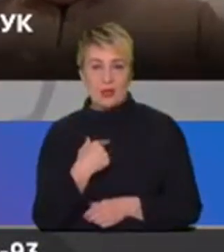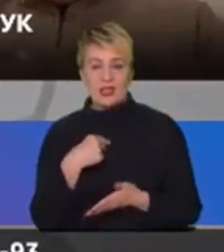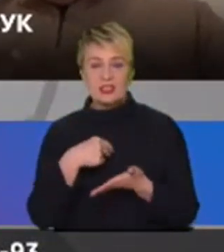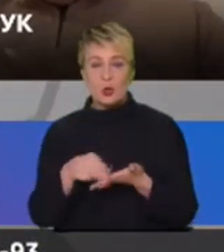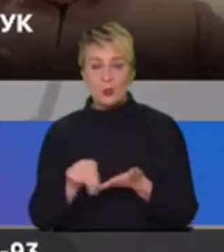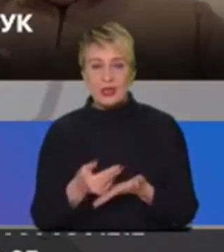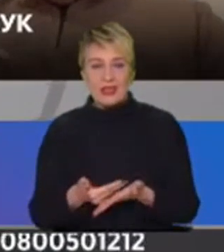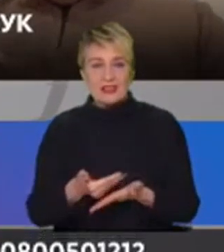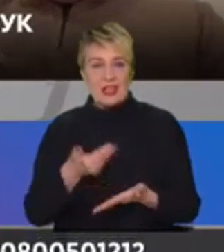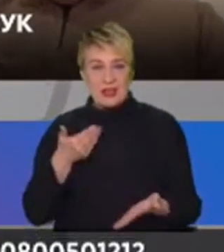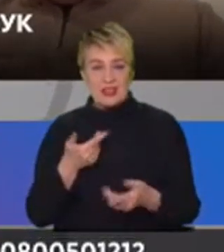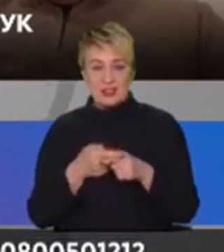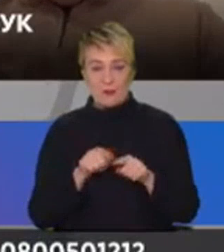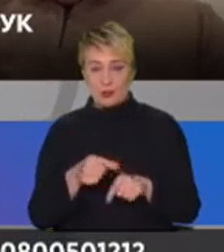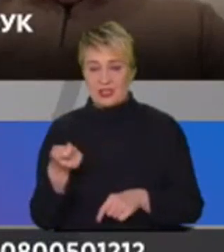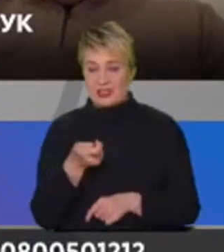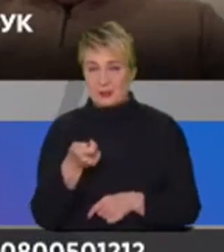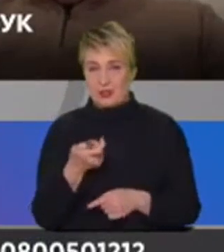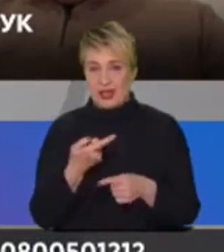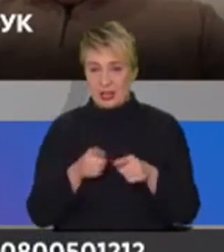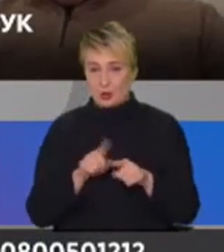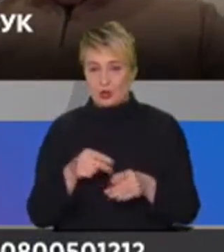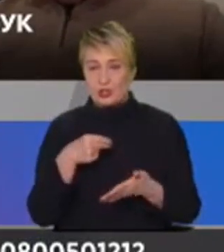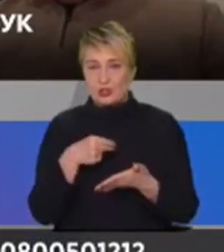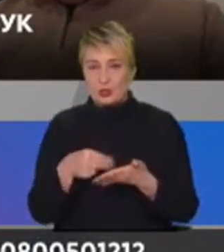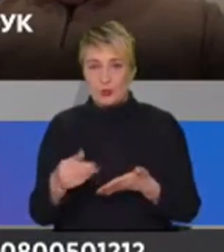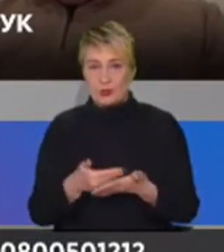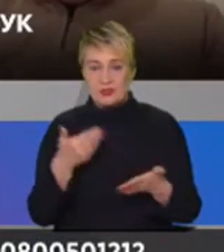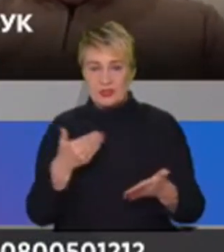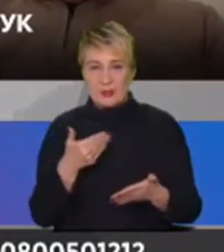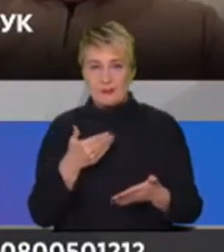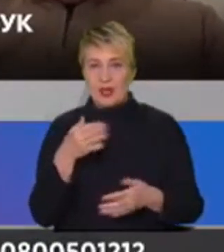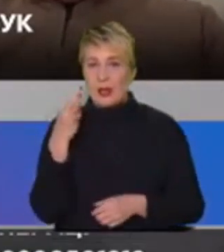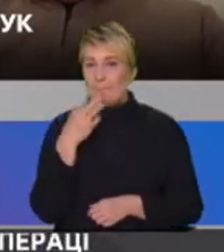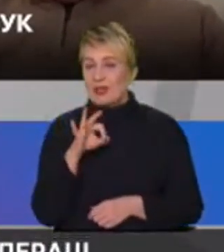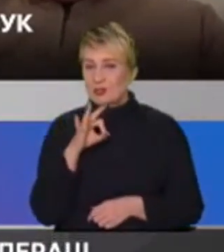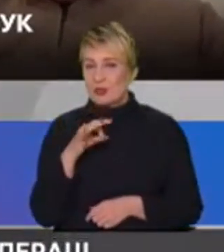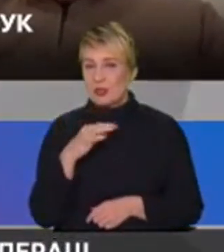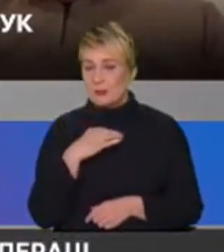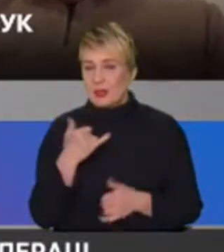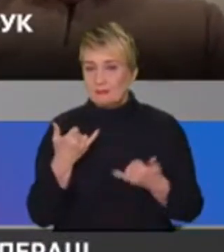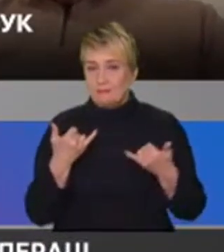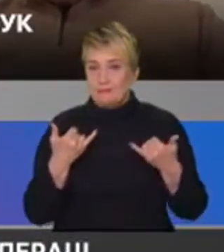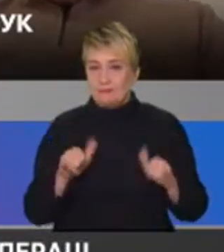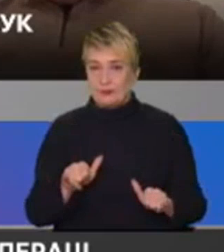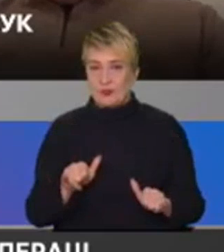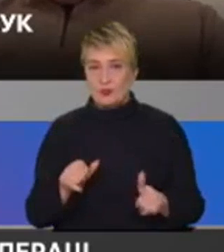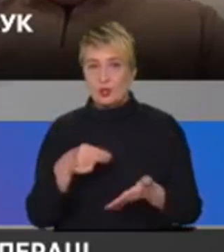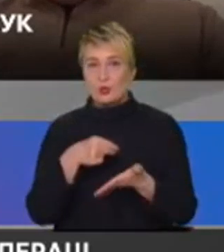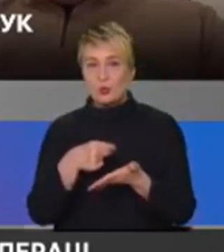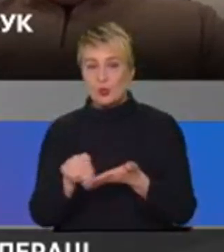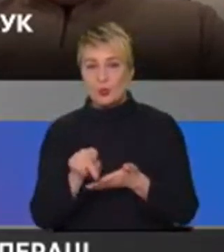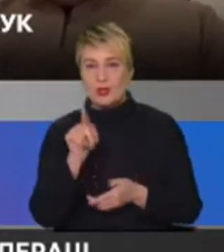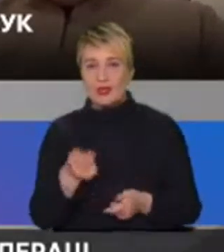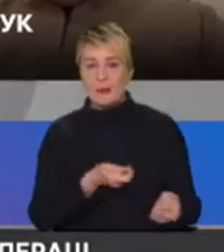зарані, і те семена, які закупили зарані, в частності подсовніщикам, чудом вирвали їх у поставщикам. Многим